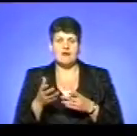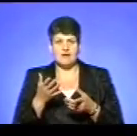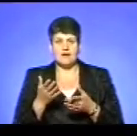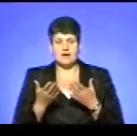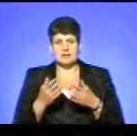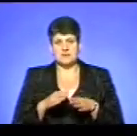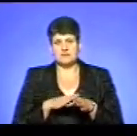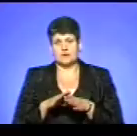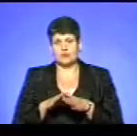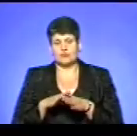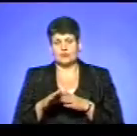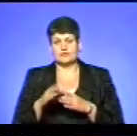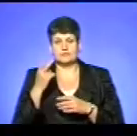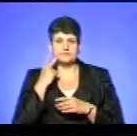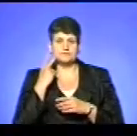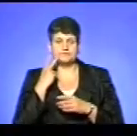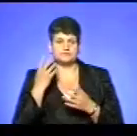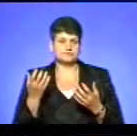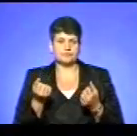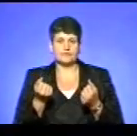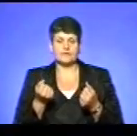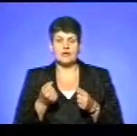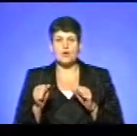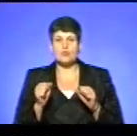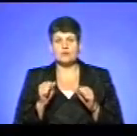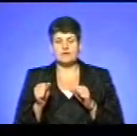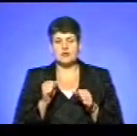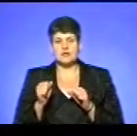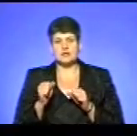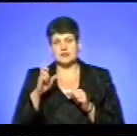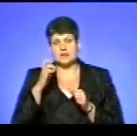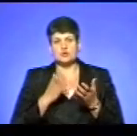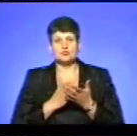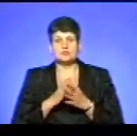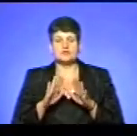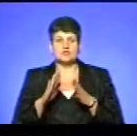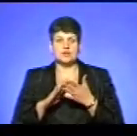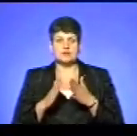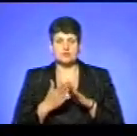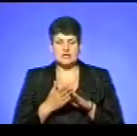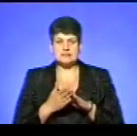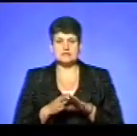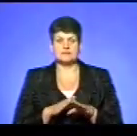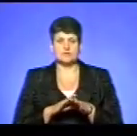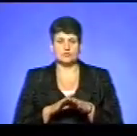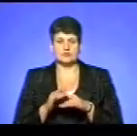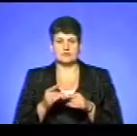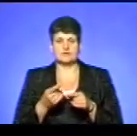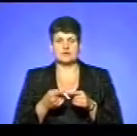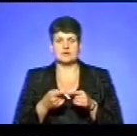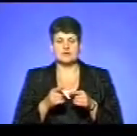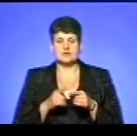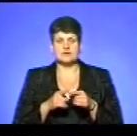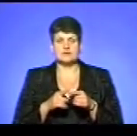справлялися, підрозділи пожежно-рятувальної служби, управління Держслужби з надзвичайних ситуацій, справлялися з тими викликами, які